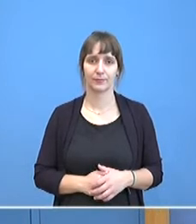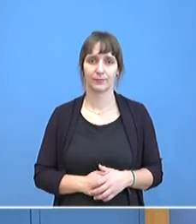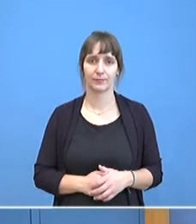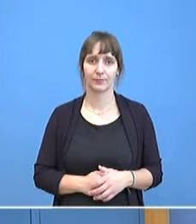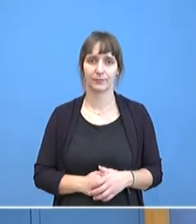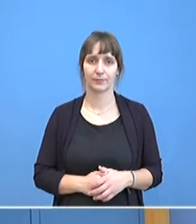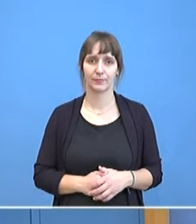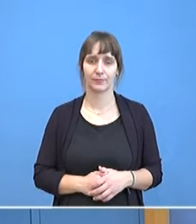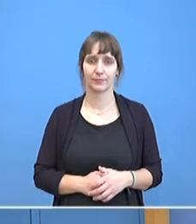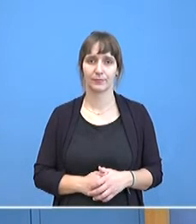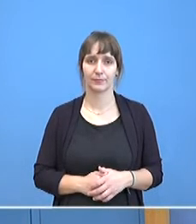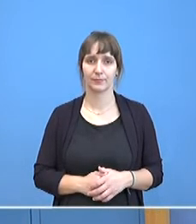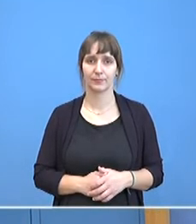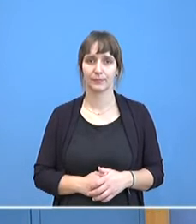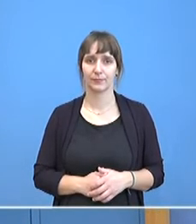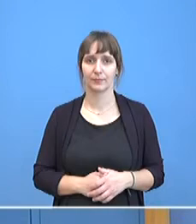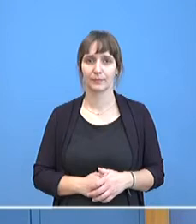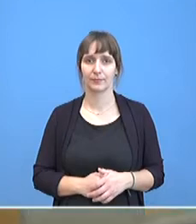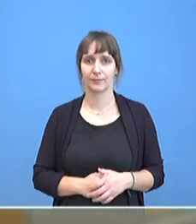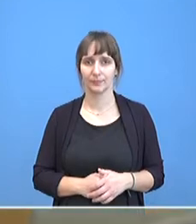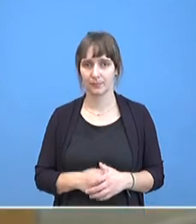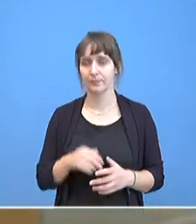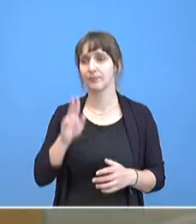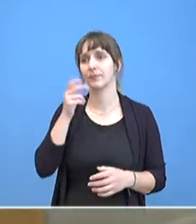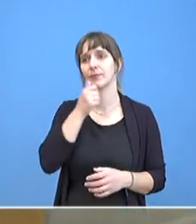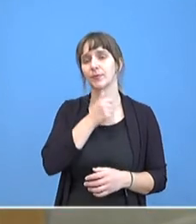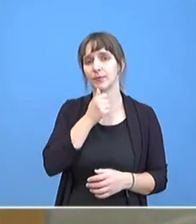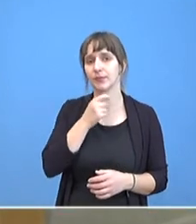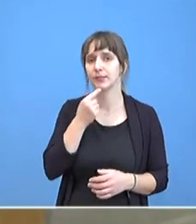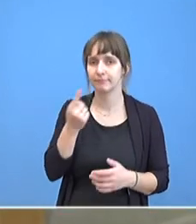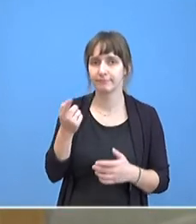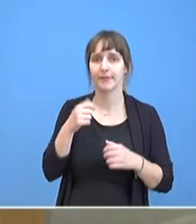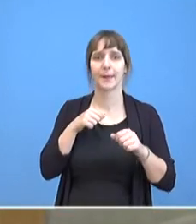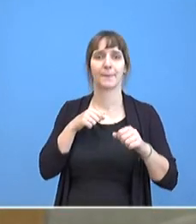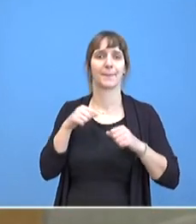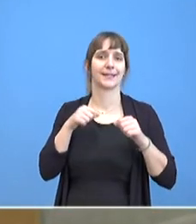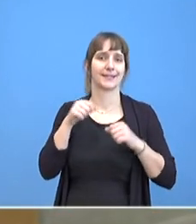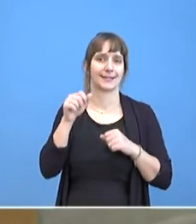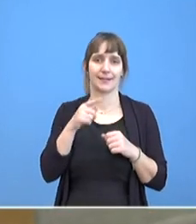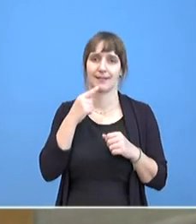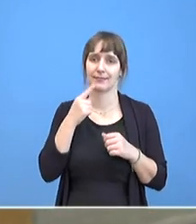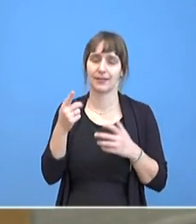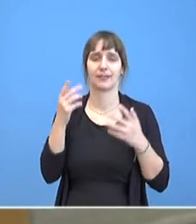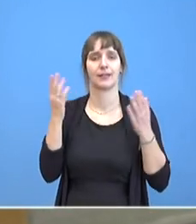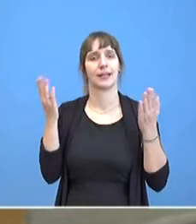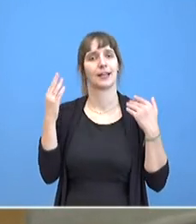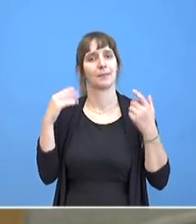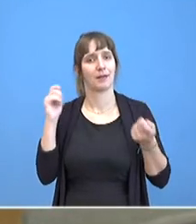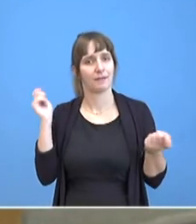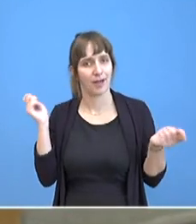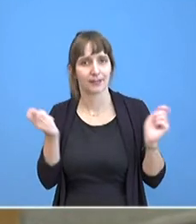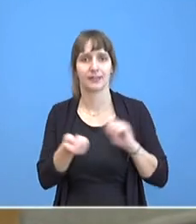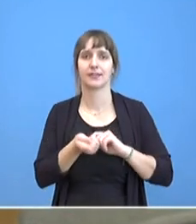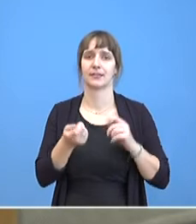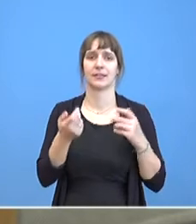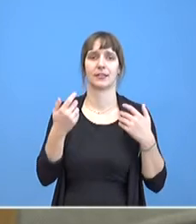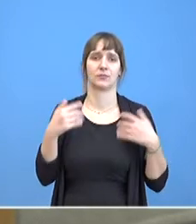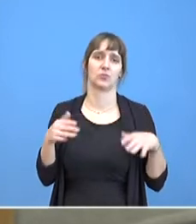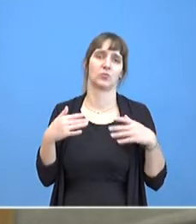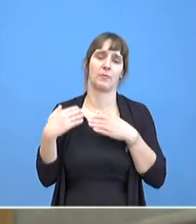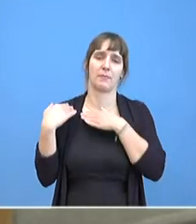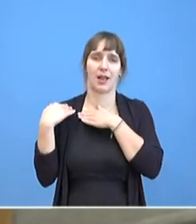Da die Ministerin ja den Klimawandel als eine Belastung und Herausforderung für die Bundeswehr